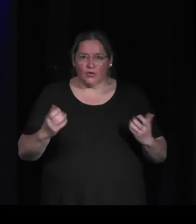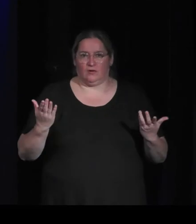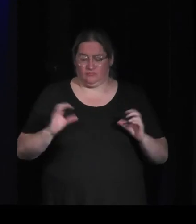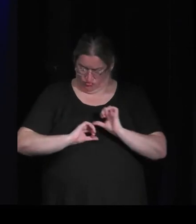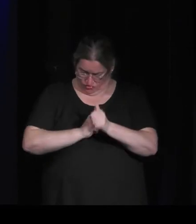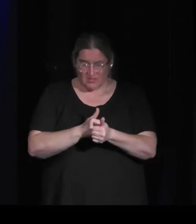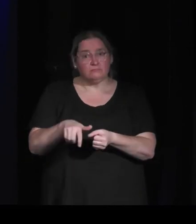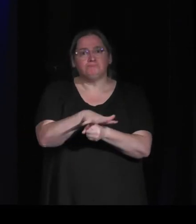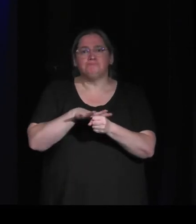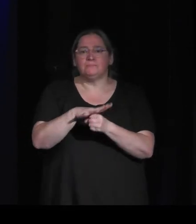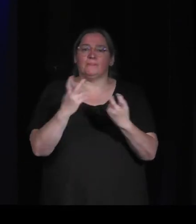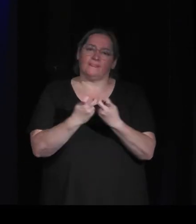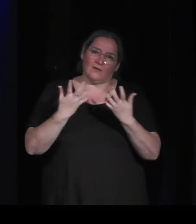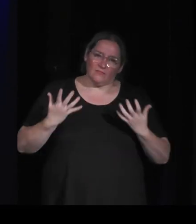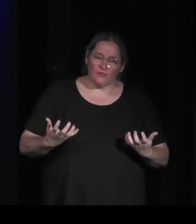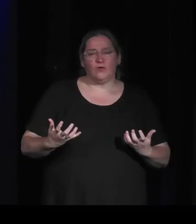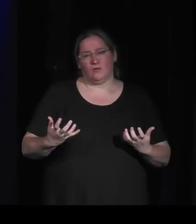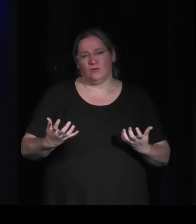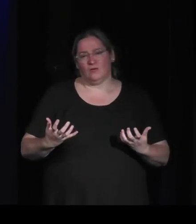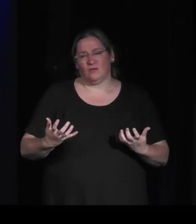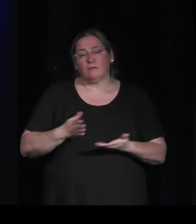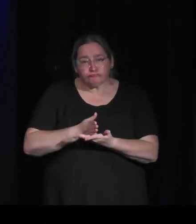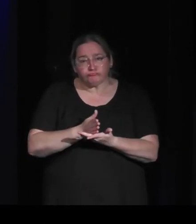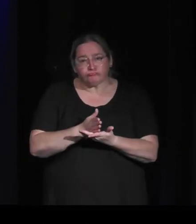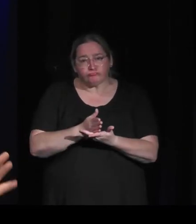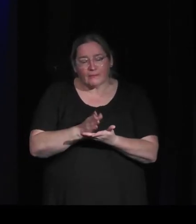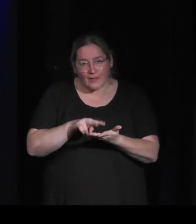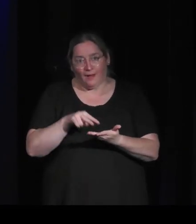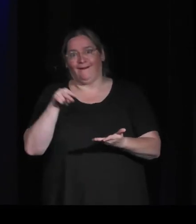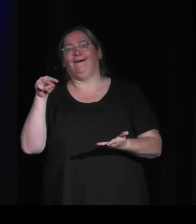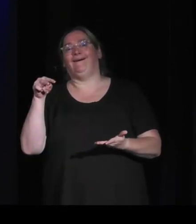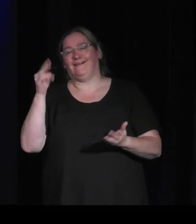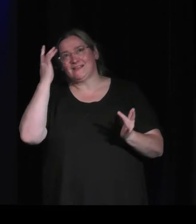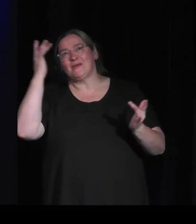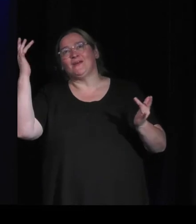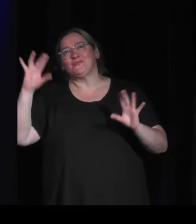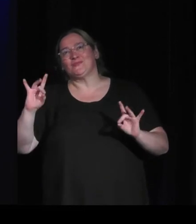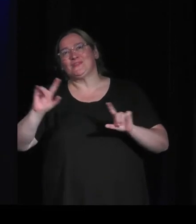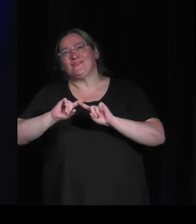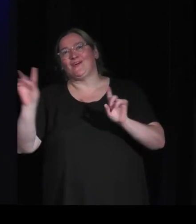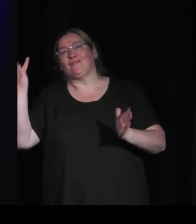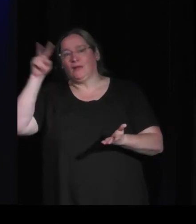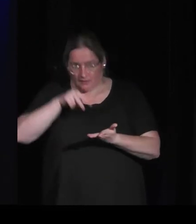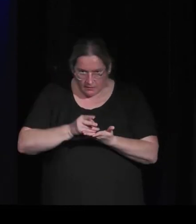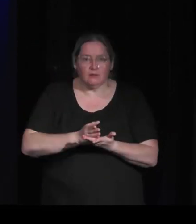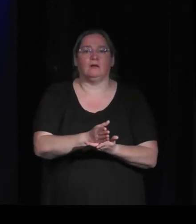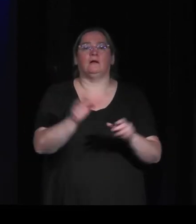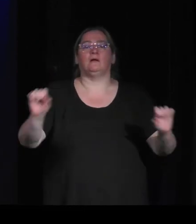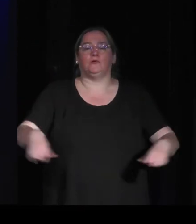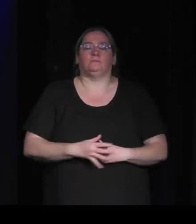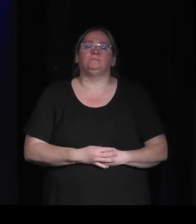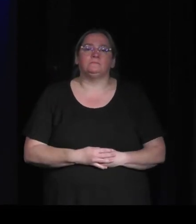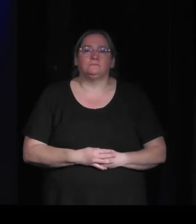les endroits se dire on veut donner une expérience un peu différente. Le dernier point et le dernier truc sur lequel je voulais dire c'est qu